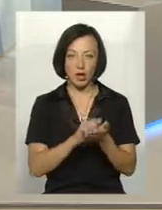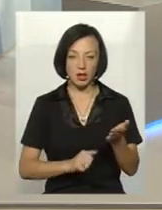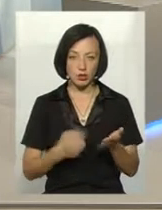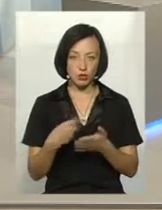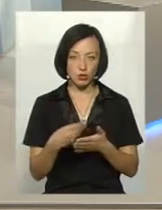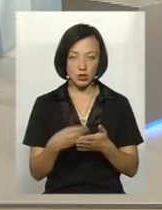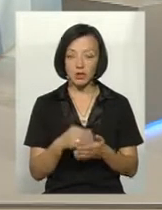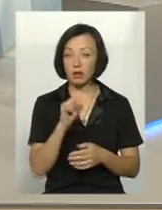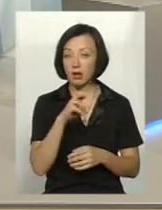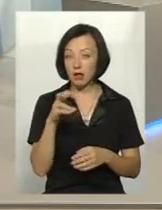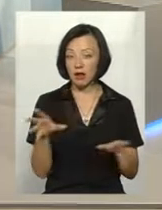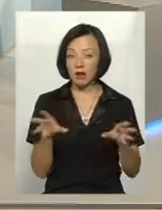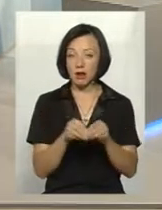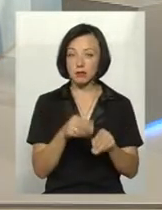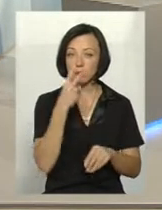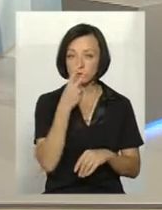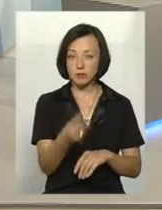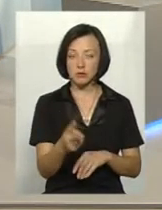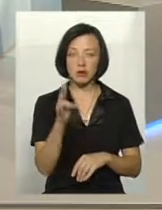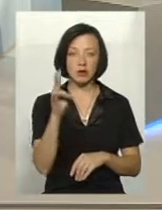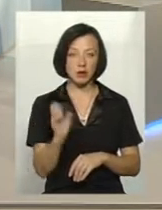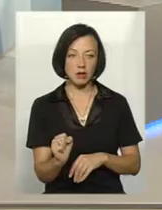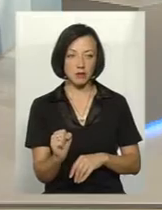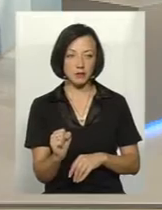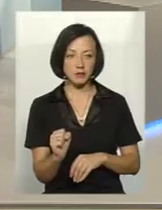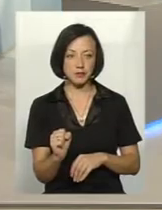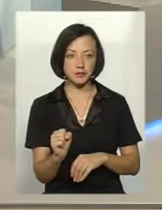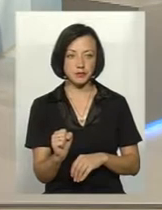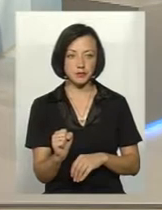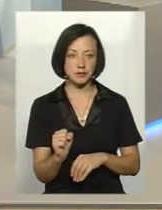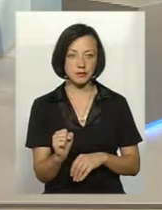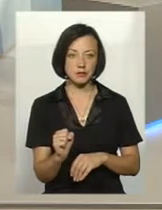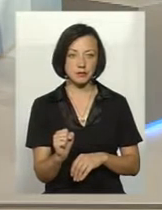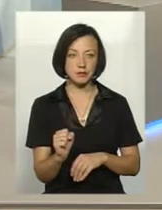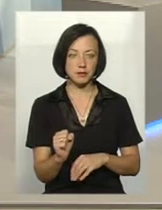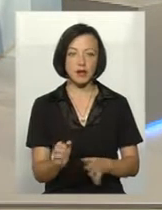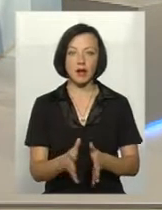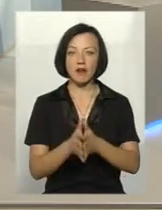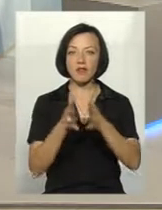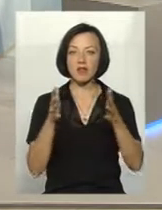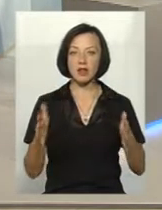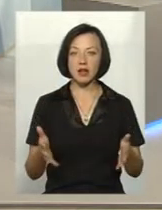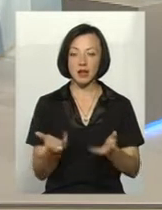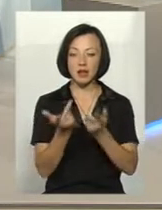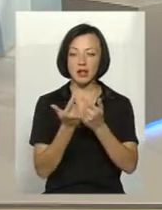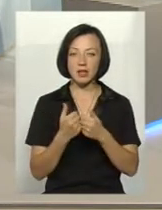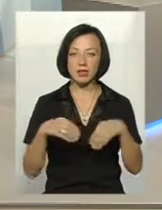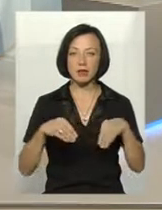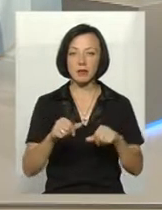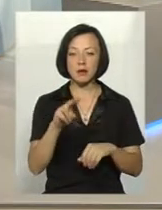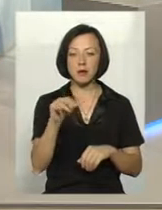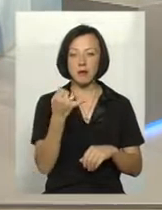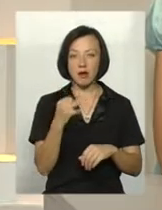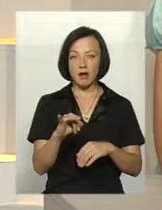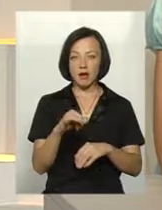Разом з тим, якщо поглянути на в велика кількість землі розпайована, знаходиться в